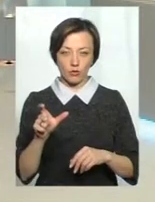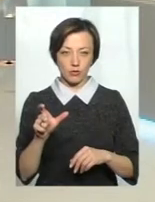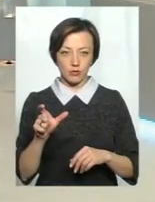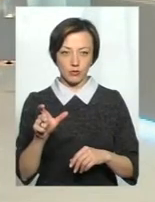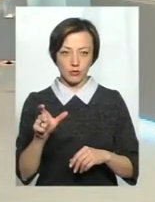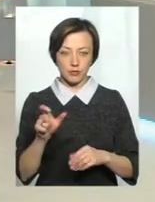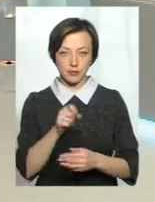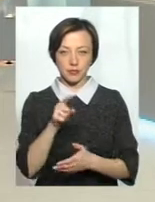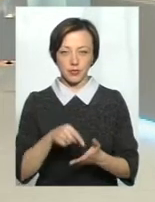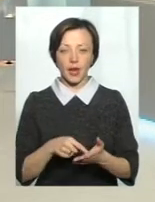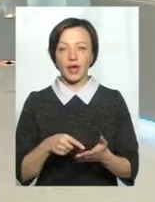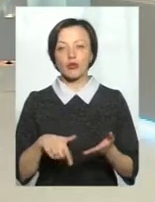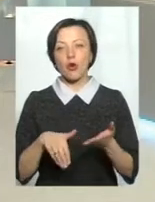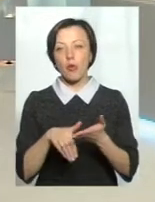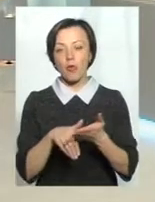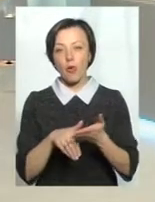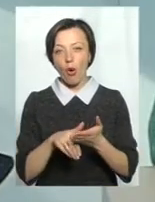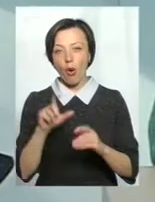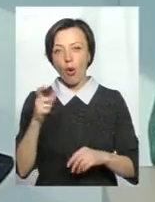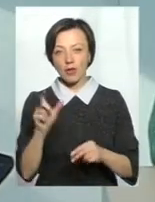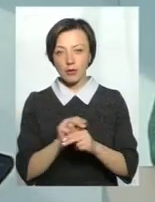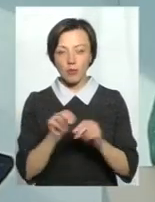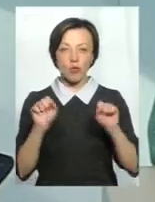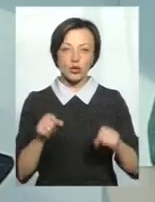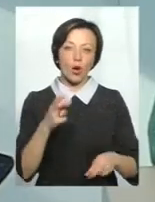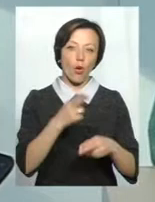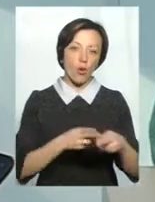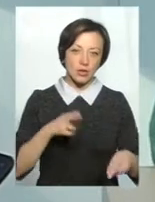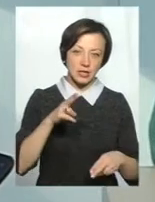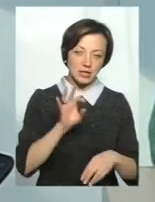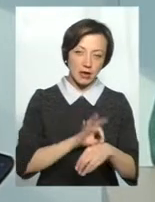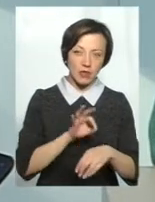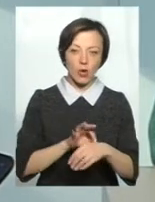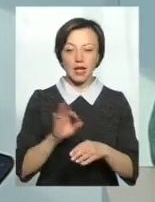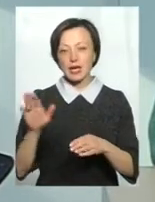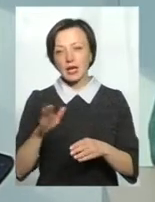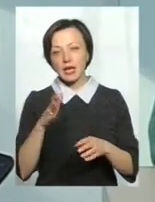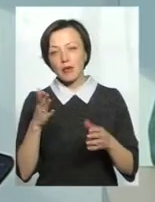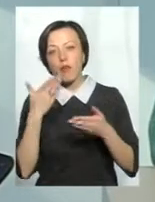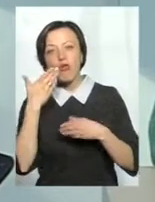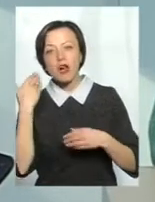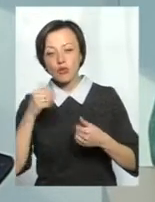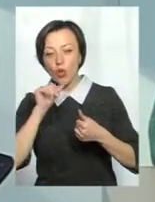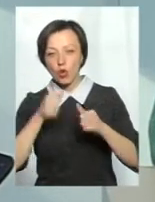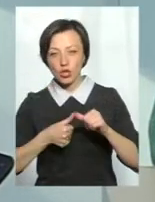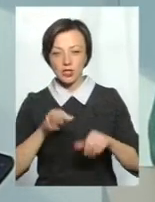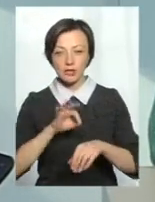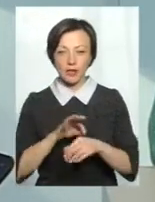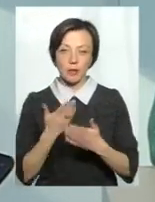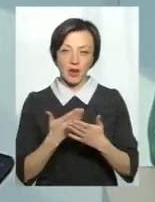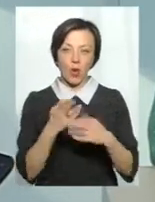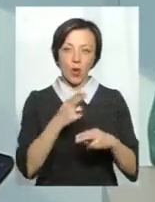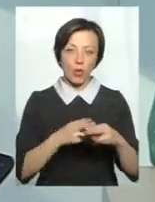За допомогою голкотерапією можна лікувати і гострі захворювання, і знімати загострення хронічних захворювань. Із гострих захворювань –